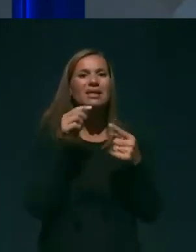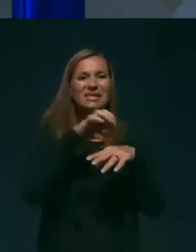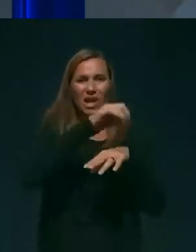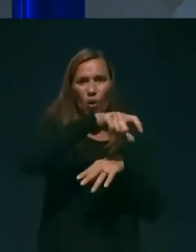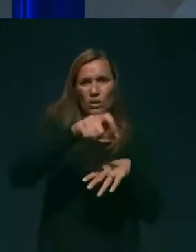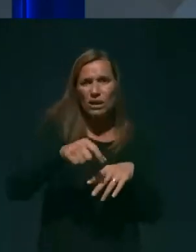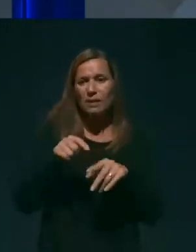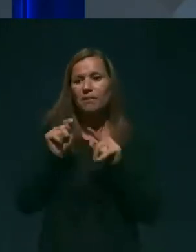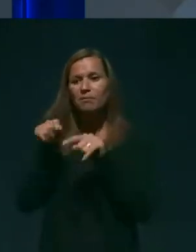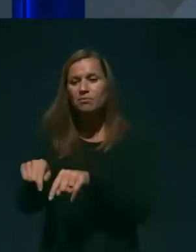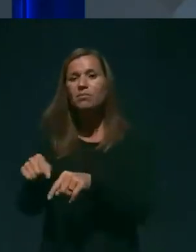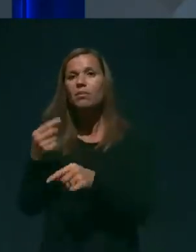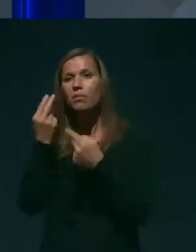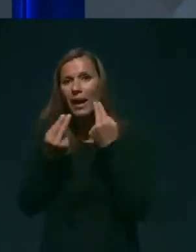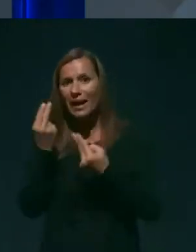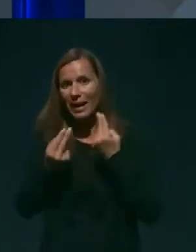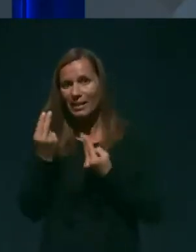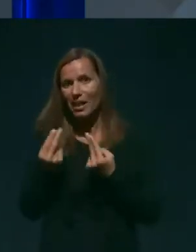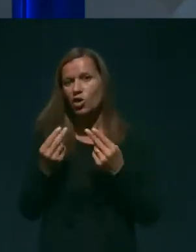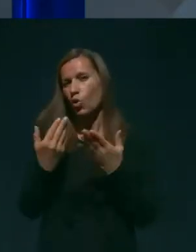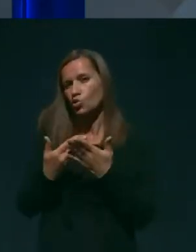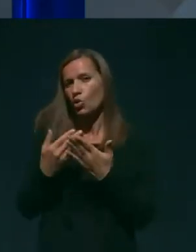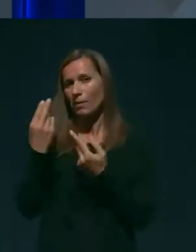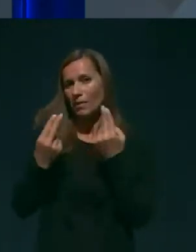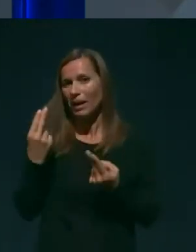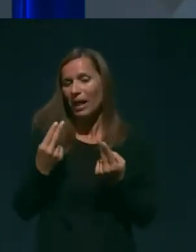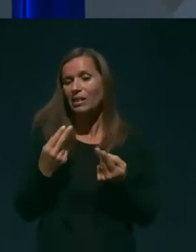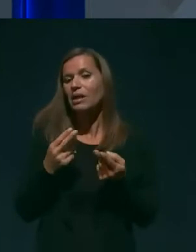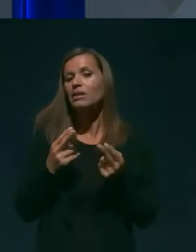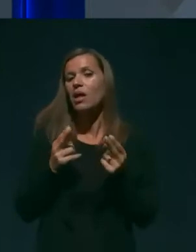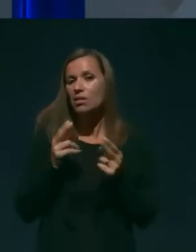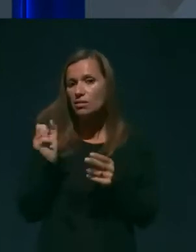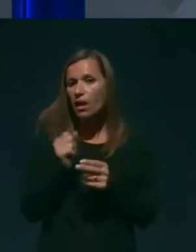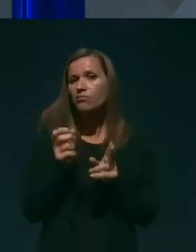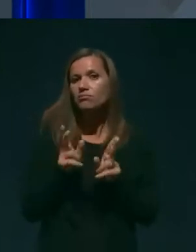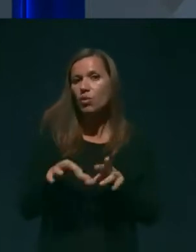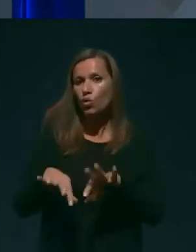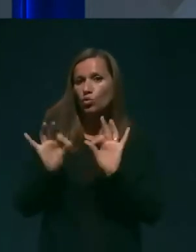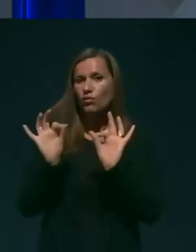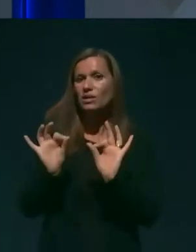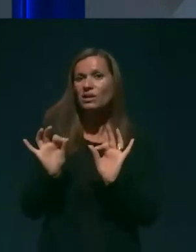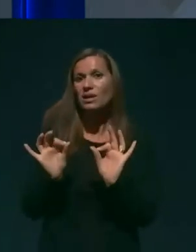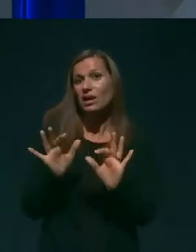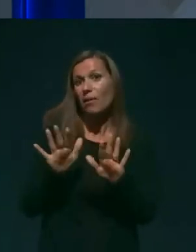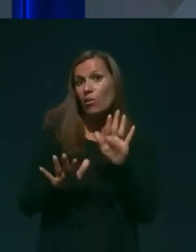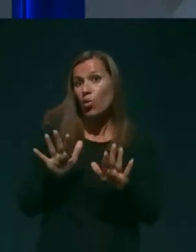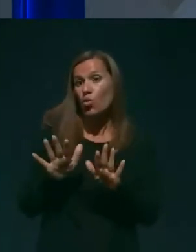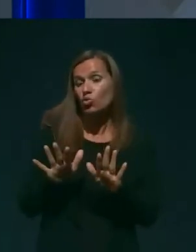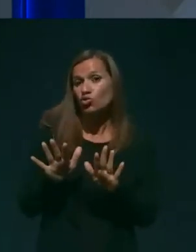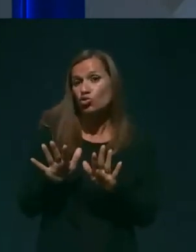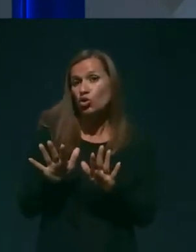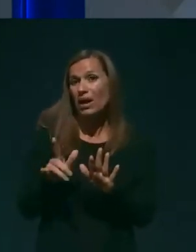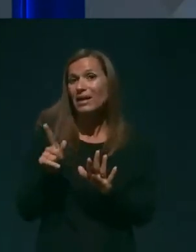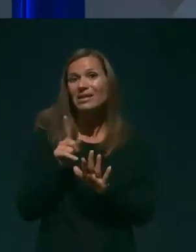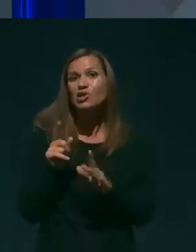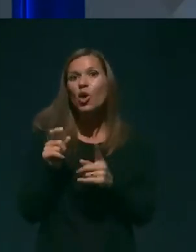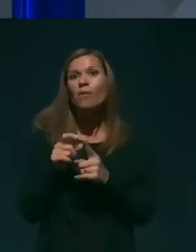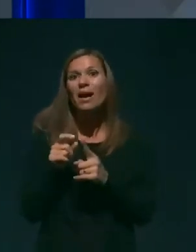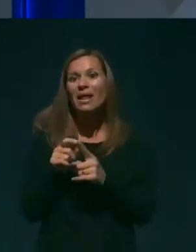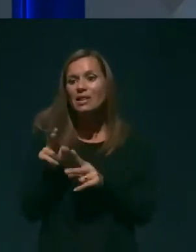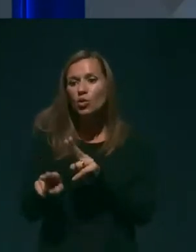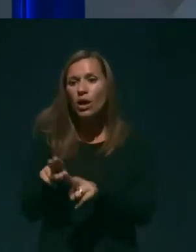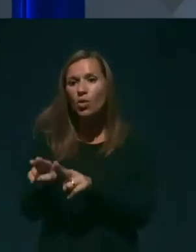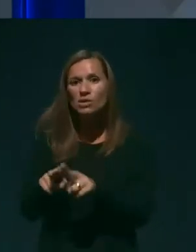snovno predgled in skozi to mogoče tudi ugotoviti, da niso deležni določeni paljetivni oskrbi, ki bi jim sicer prepadala.